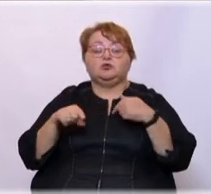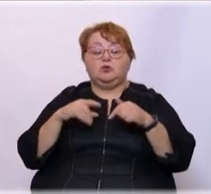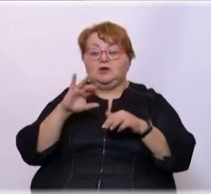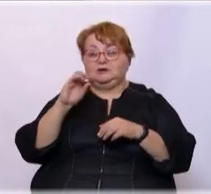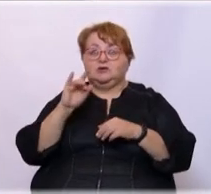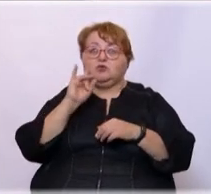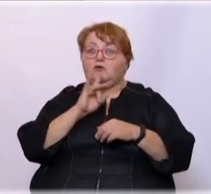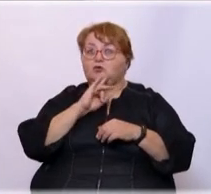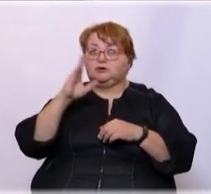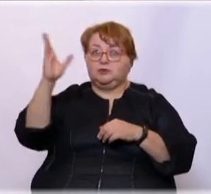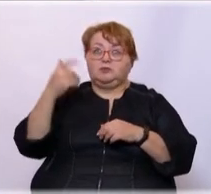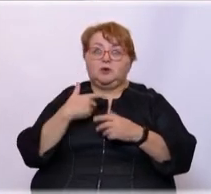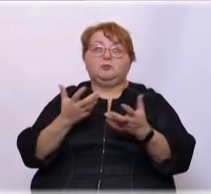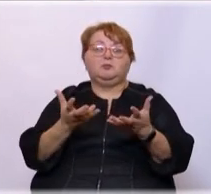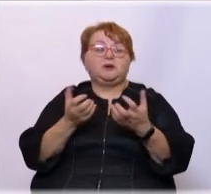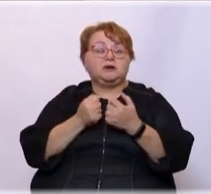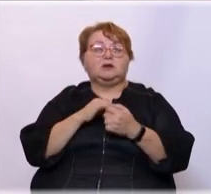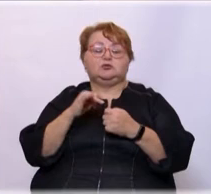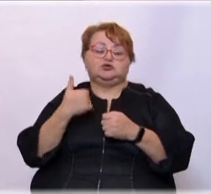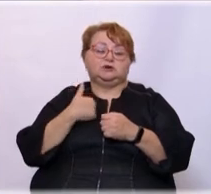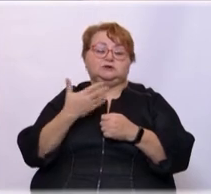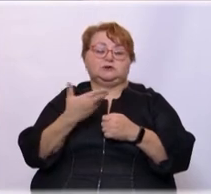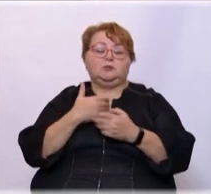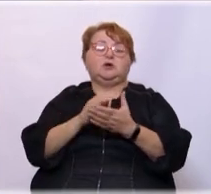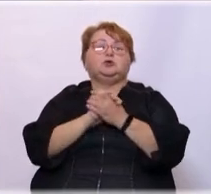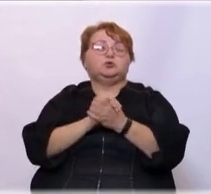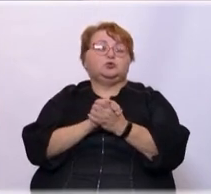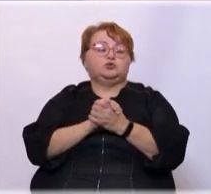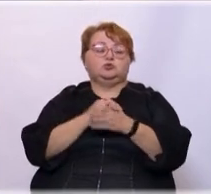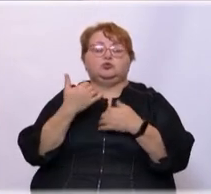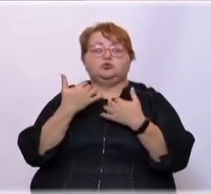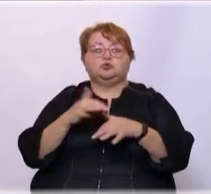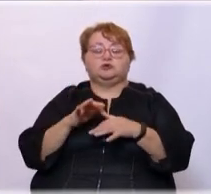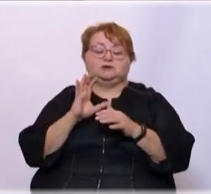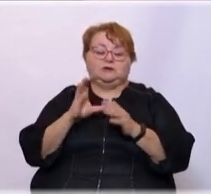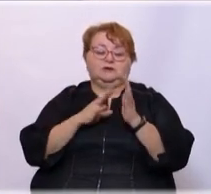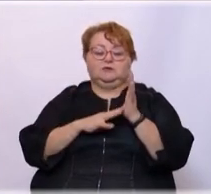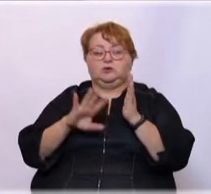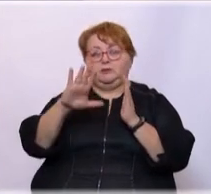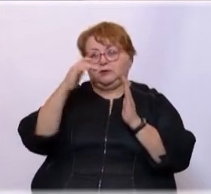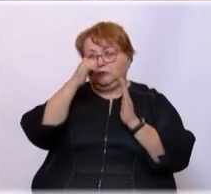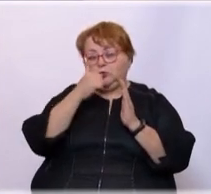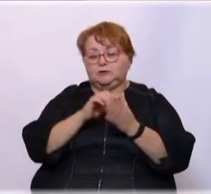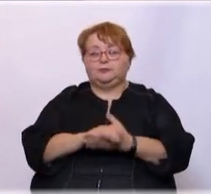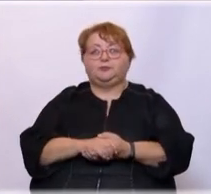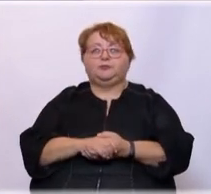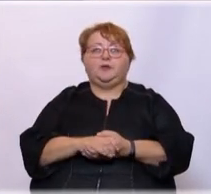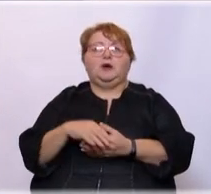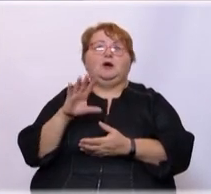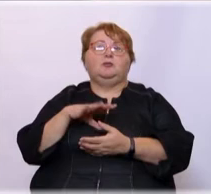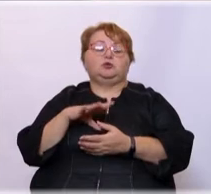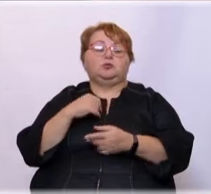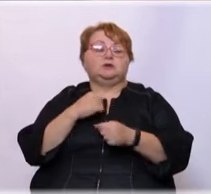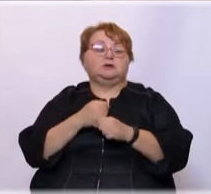Новосибирска. его приняли, и он сейчас с нами, мы дружим уже с 95-го года. Потом мы, значит,